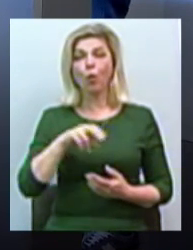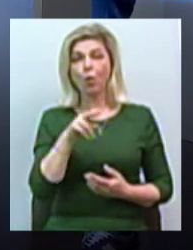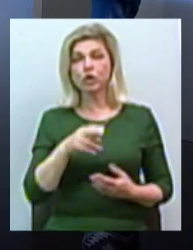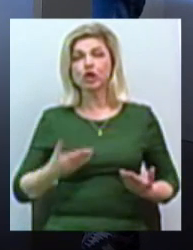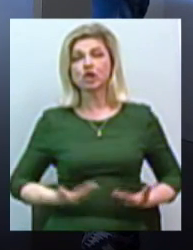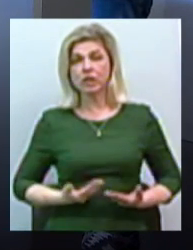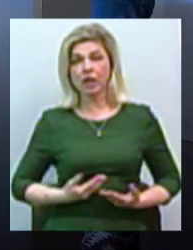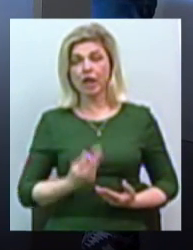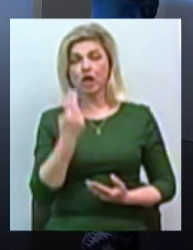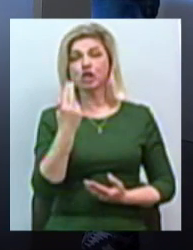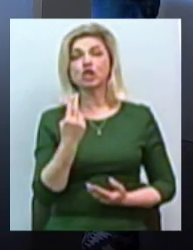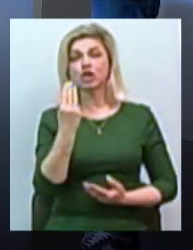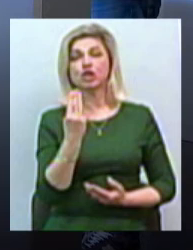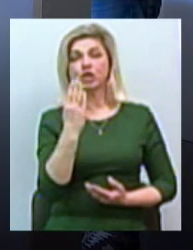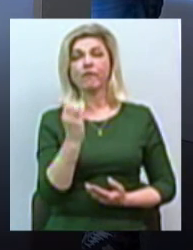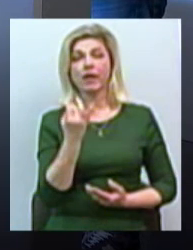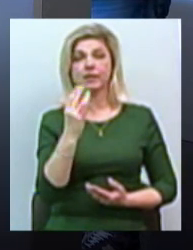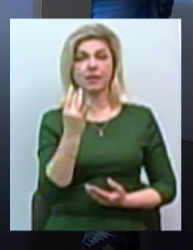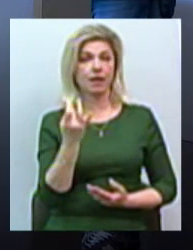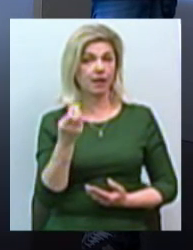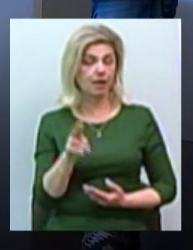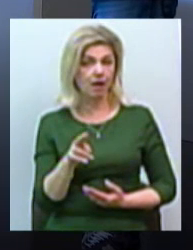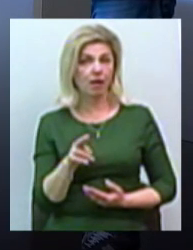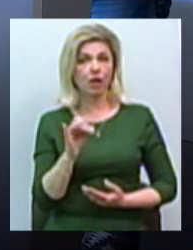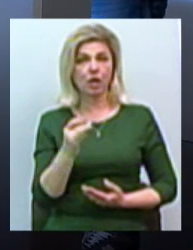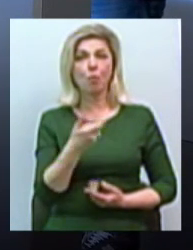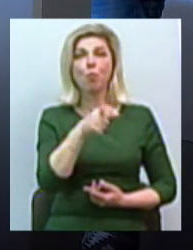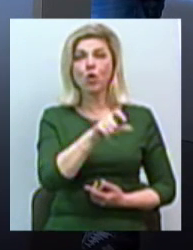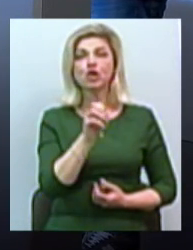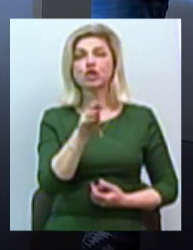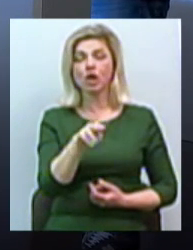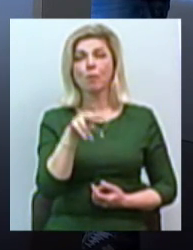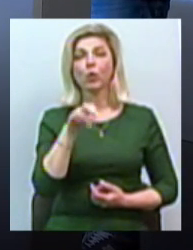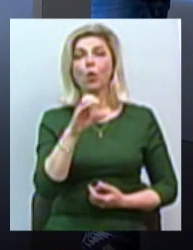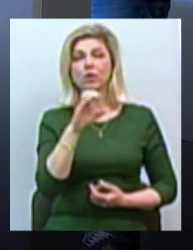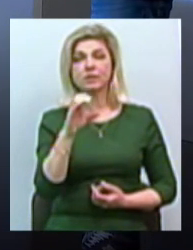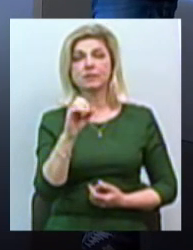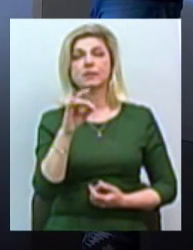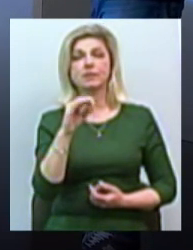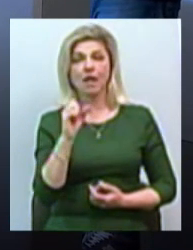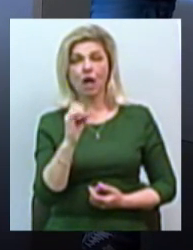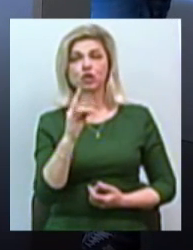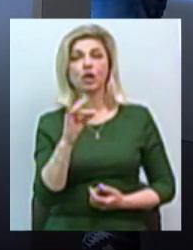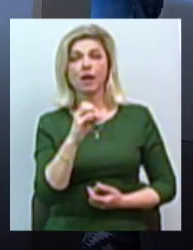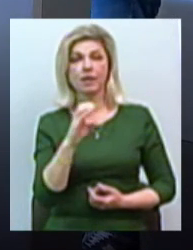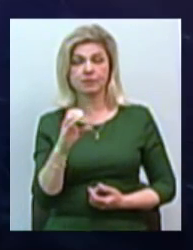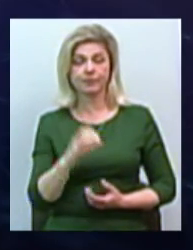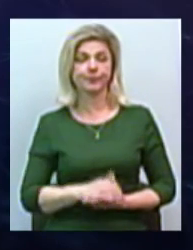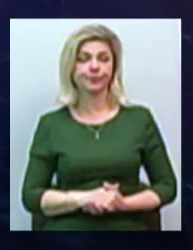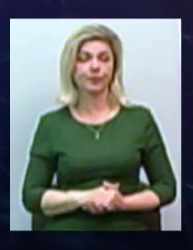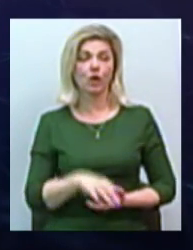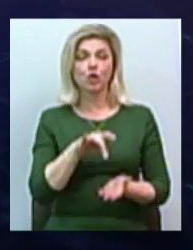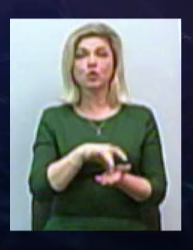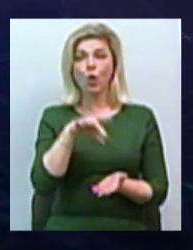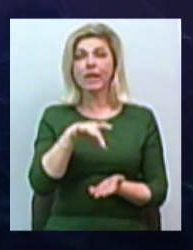ВВП Макао превышає вже ВВП Лос-Анджелеса. Ми знаємо, що це столица... Лас-Вегас, извиніте. Столица